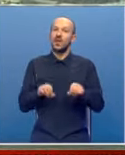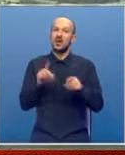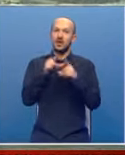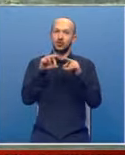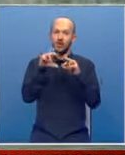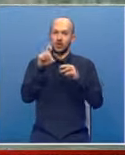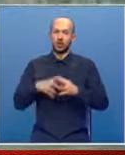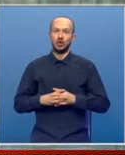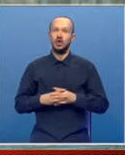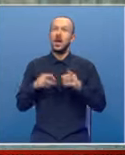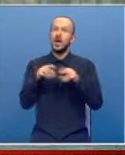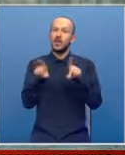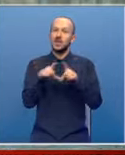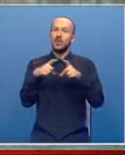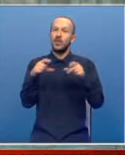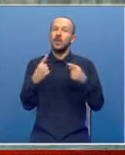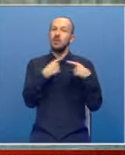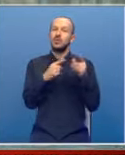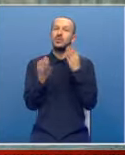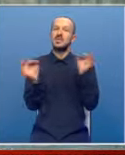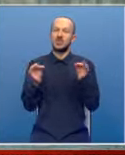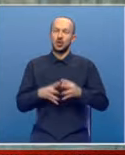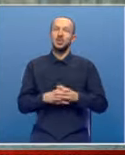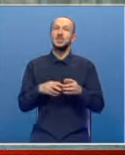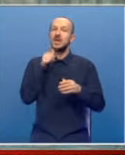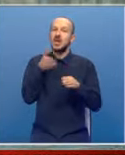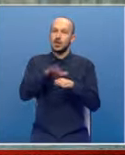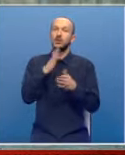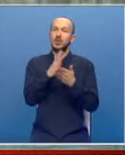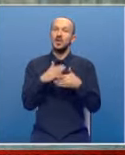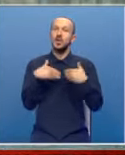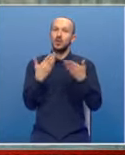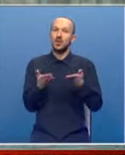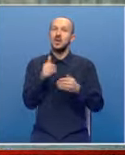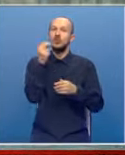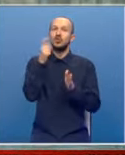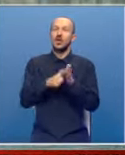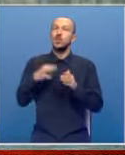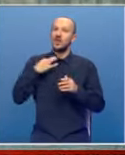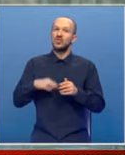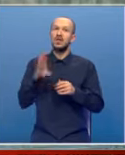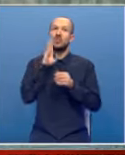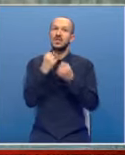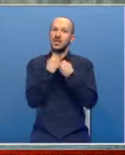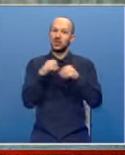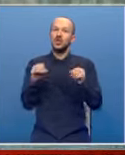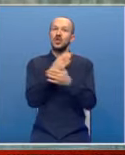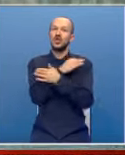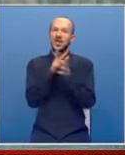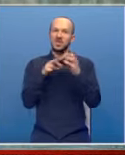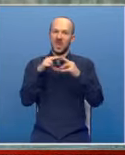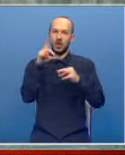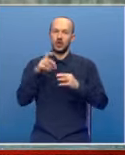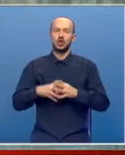Radovanu Viškoviću, a ista povelja na posebnoj svečanosti naknadno će biti dodjeljena i srpskom članu predsjedništva Bosne i Hercegovine